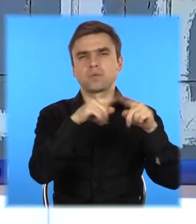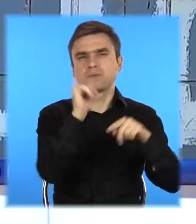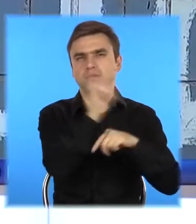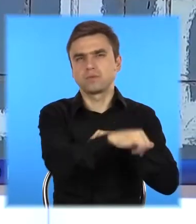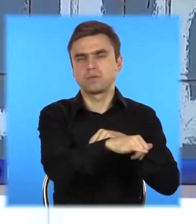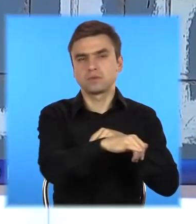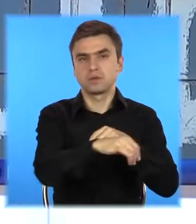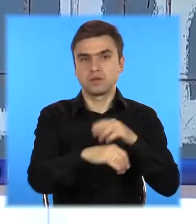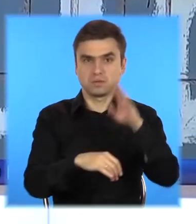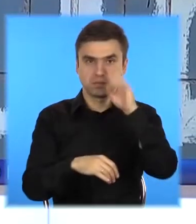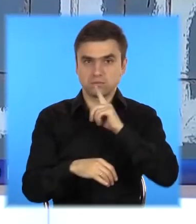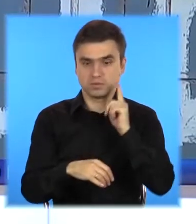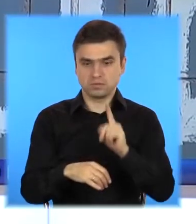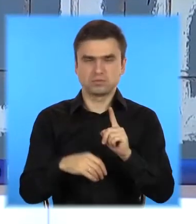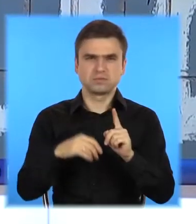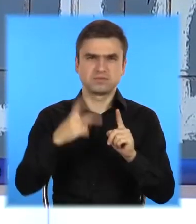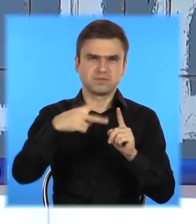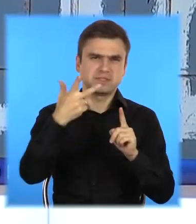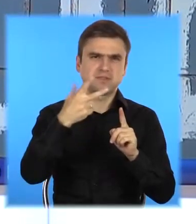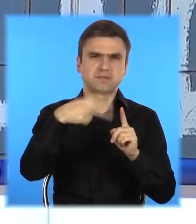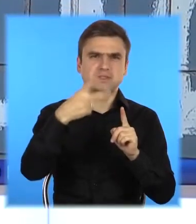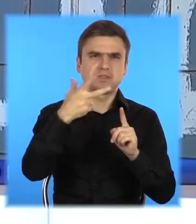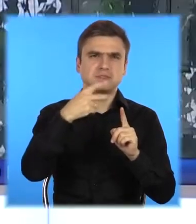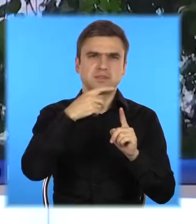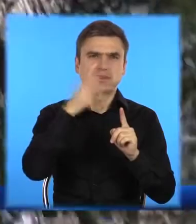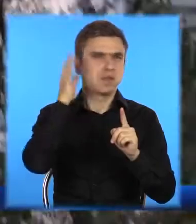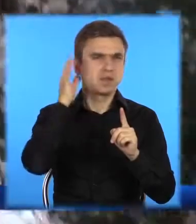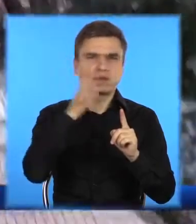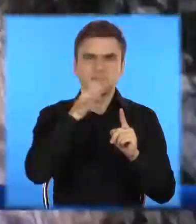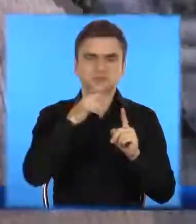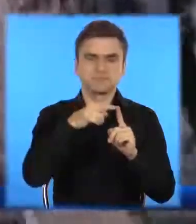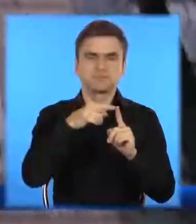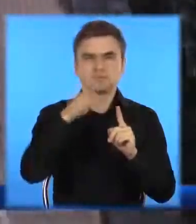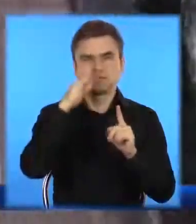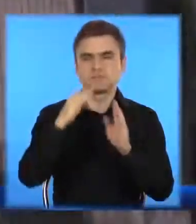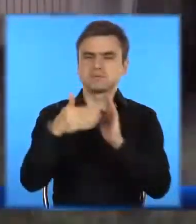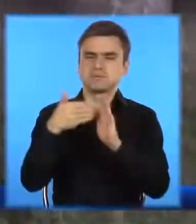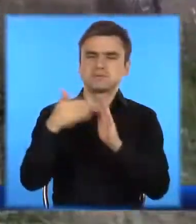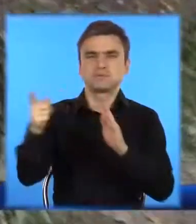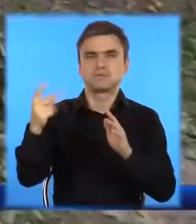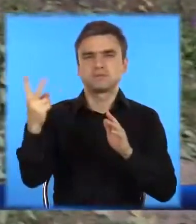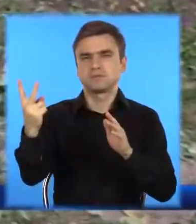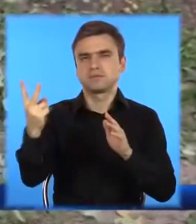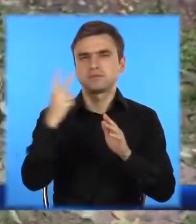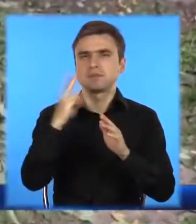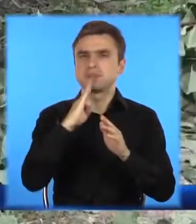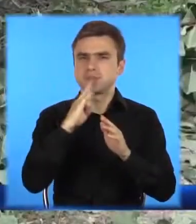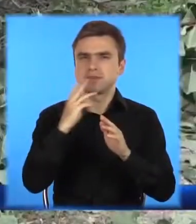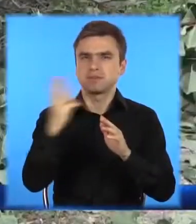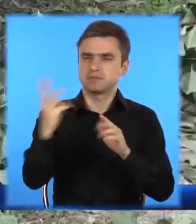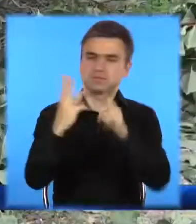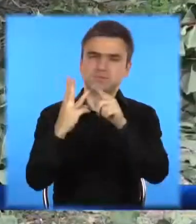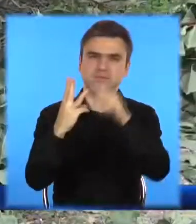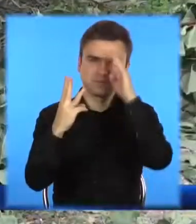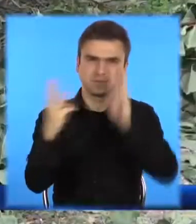дівчат. Спілкувалися всю ніч, а вранці 7 жовтня близько п'ятої ранку весела компанія викликала швидку і поліцію,